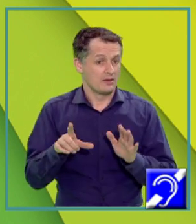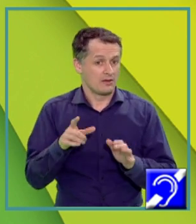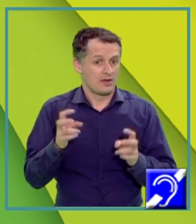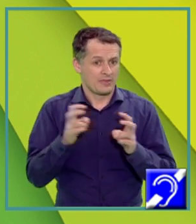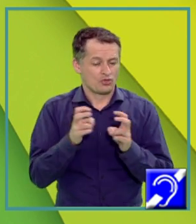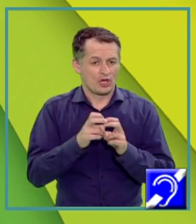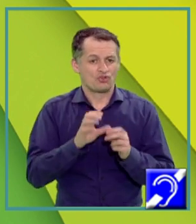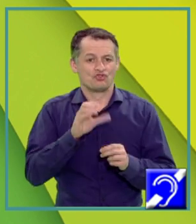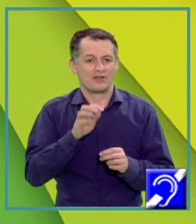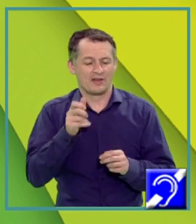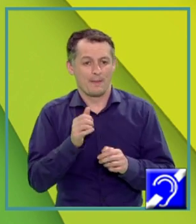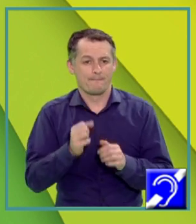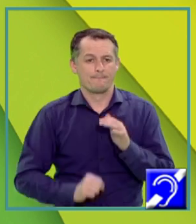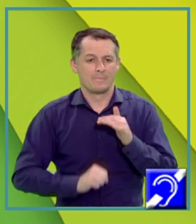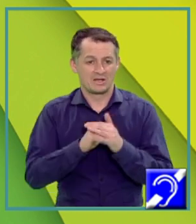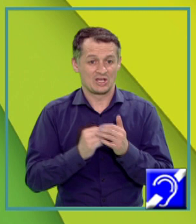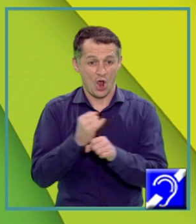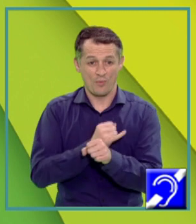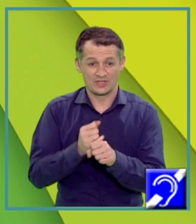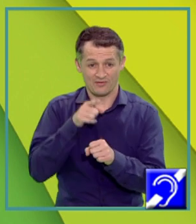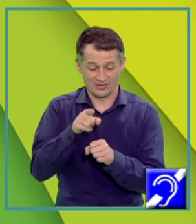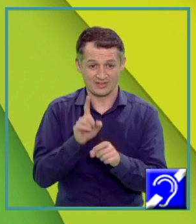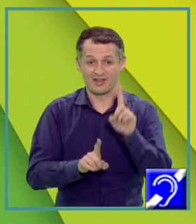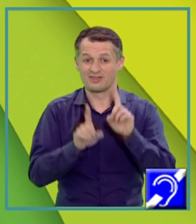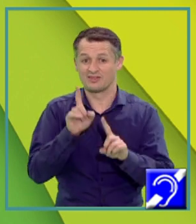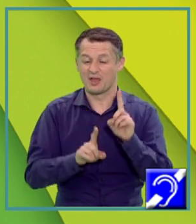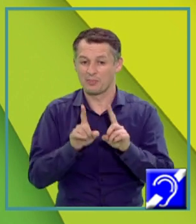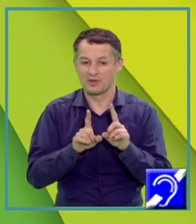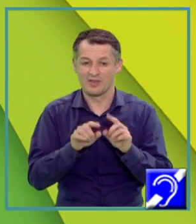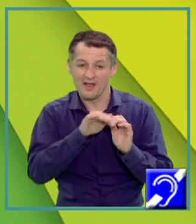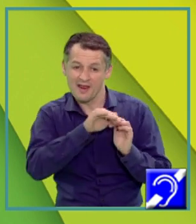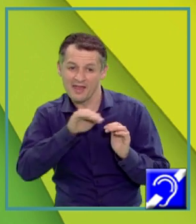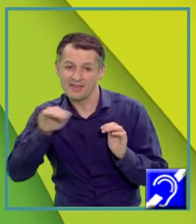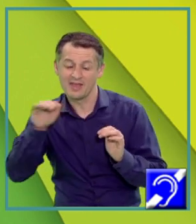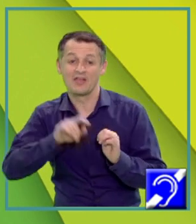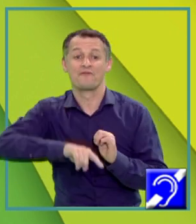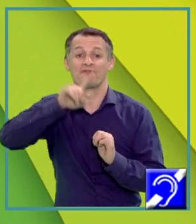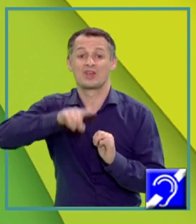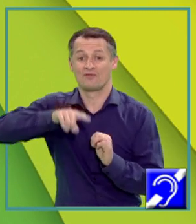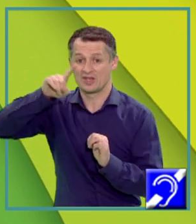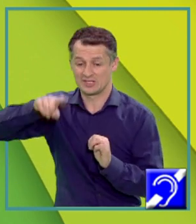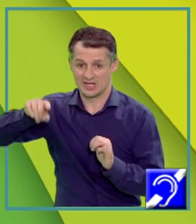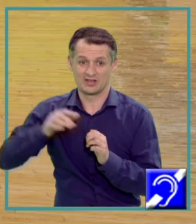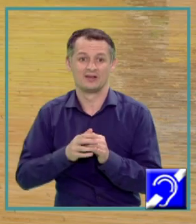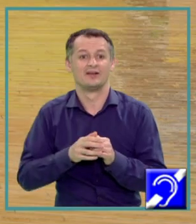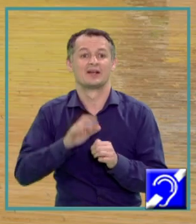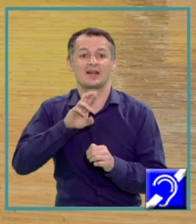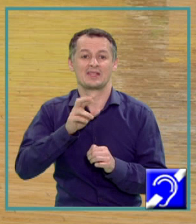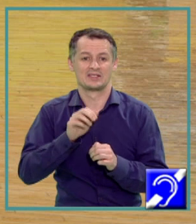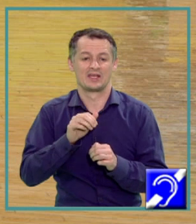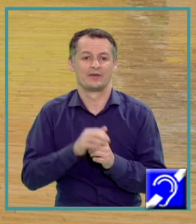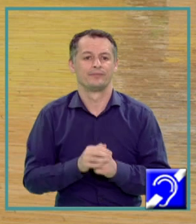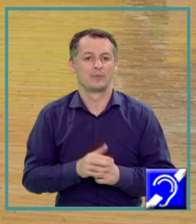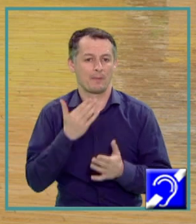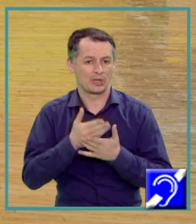observăm că această energie depinde liniar de frecvența radiației incidente. Pentru